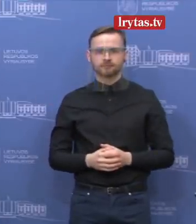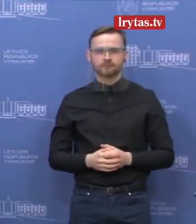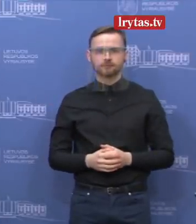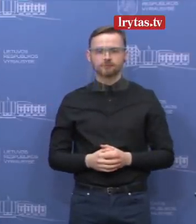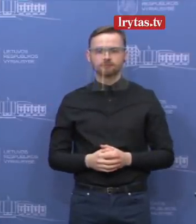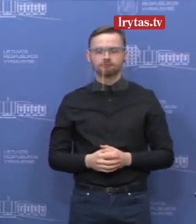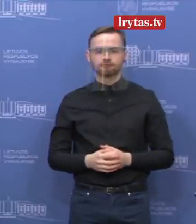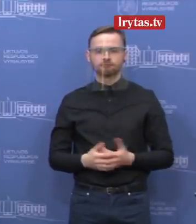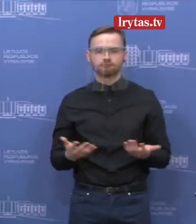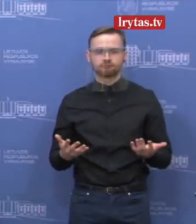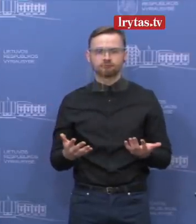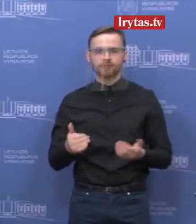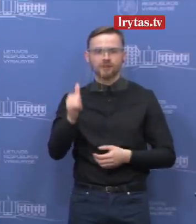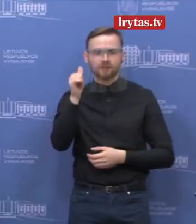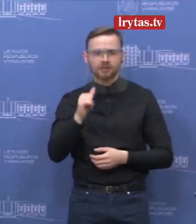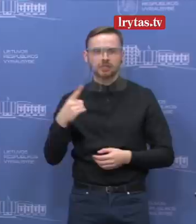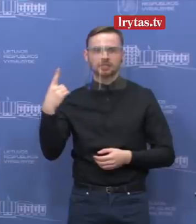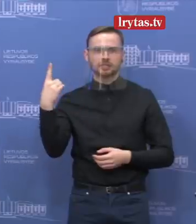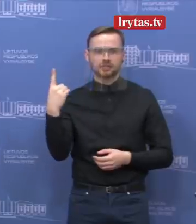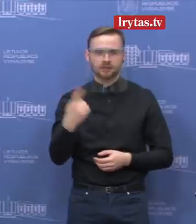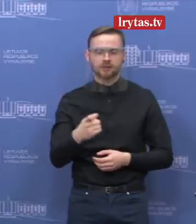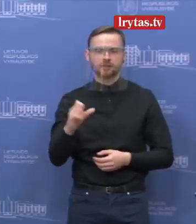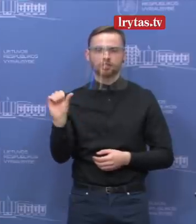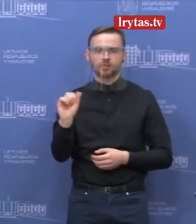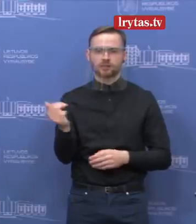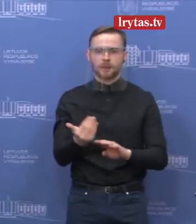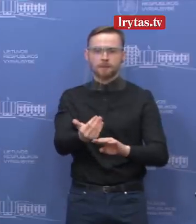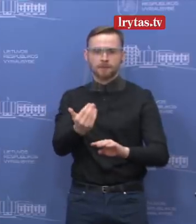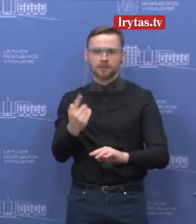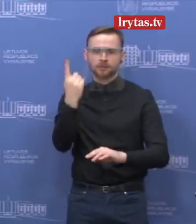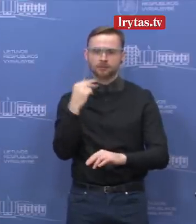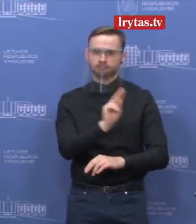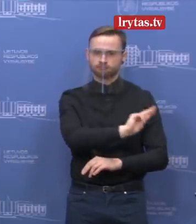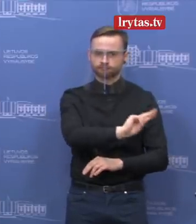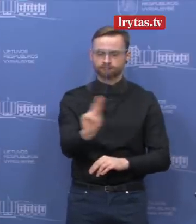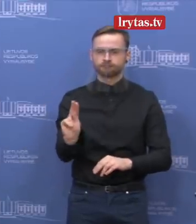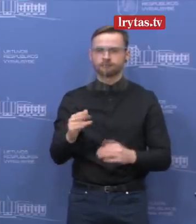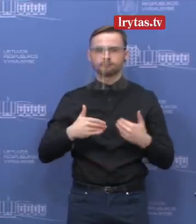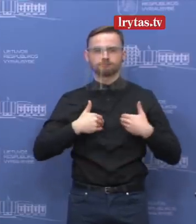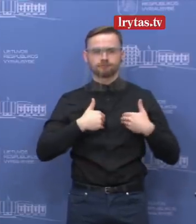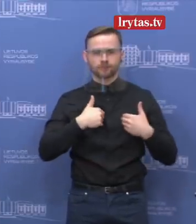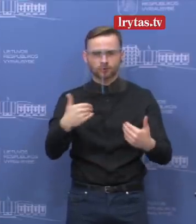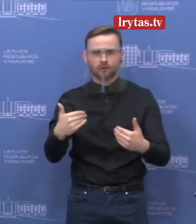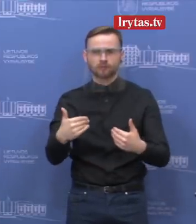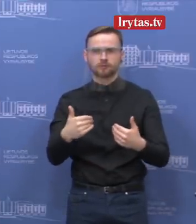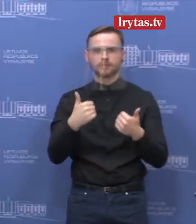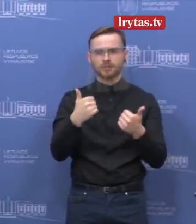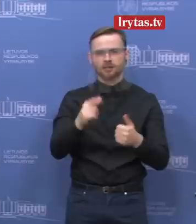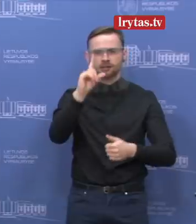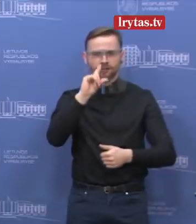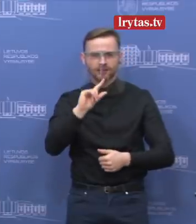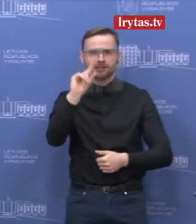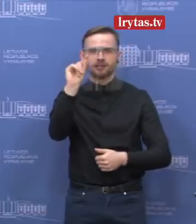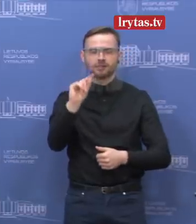Ir kaip ir kiekvieną savaitgalį, prieš kiekvieną savaitgalį, noriu visiems palinkėti, kad jisai būtų smagus, geras